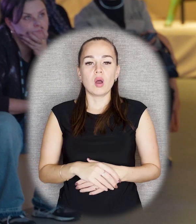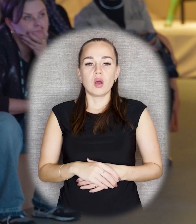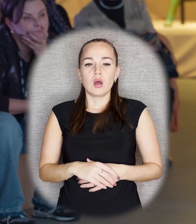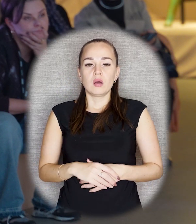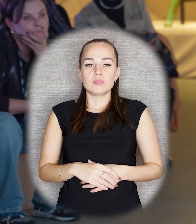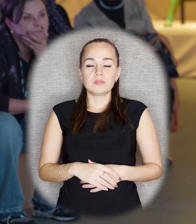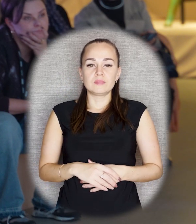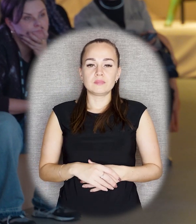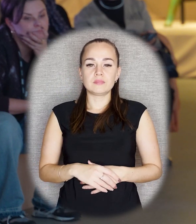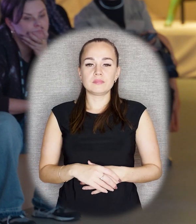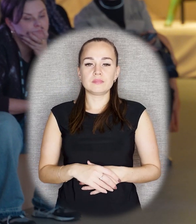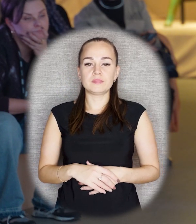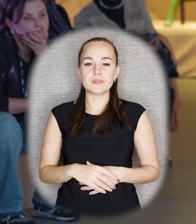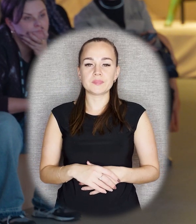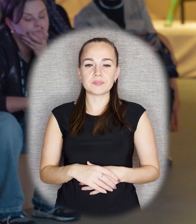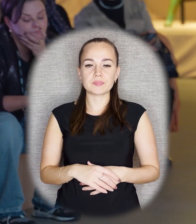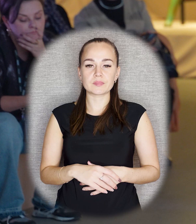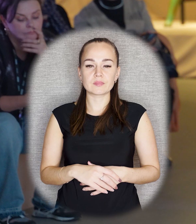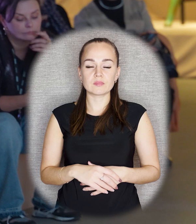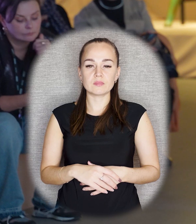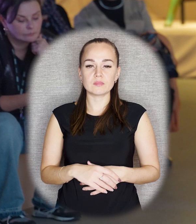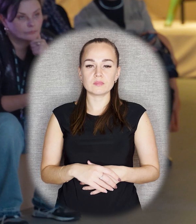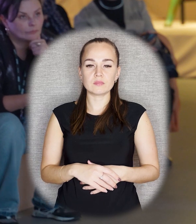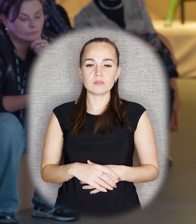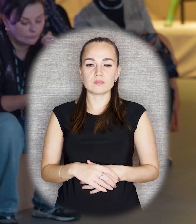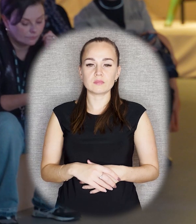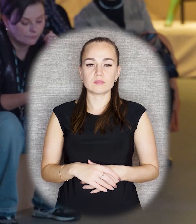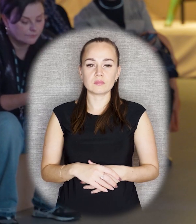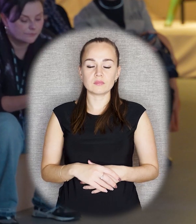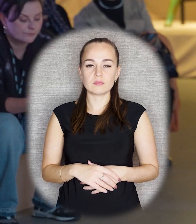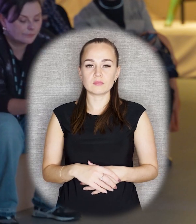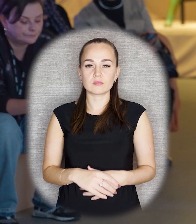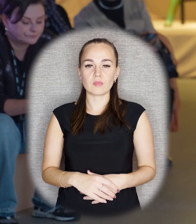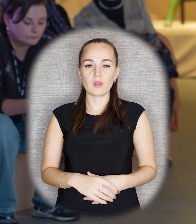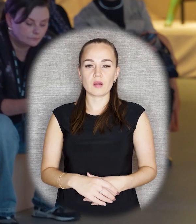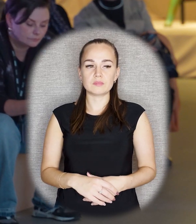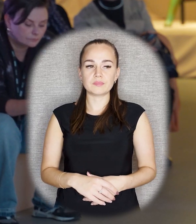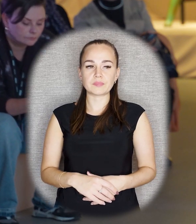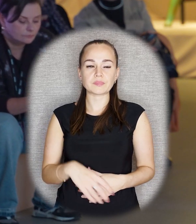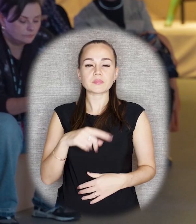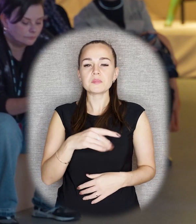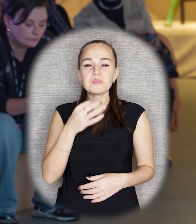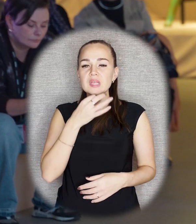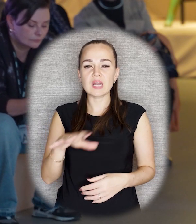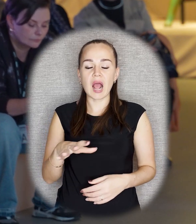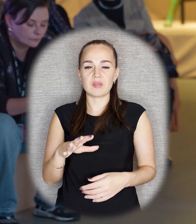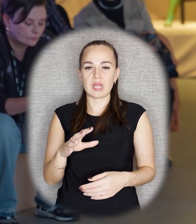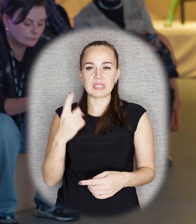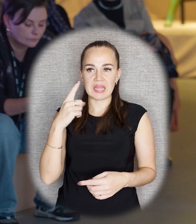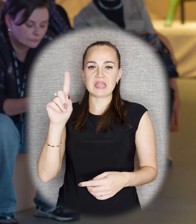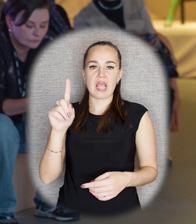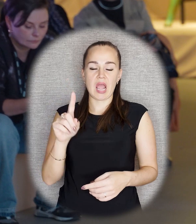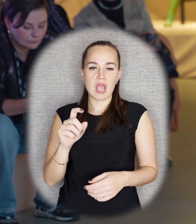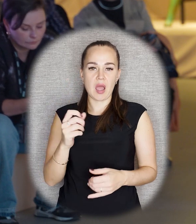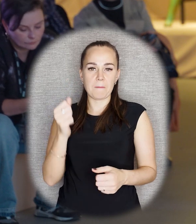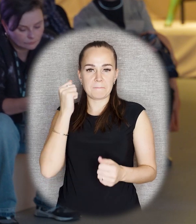который входил в отдел изобразительных искусств, критиковал саму идею постановки памятников историческим лицам. Следующим